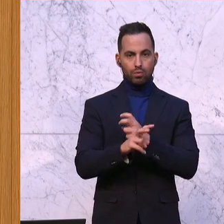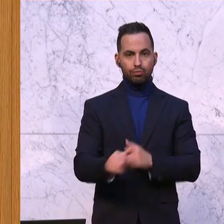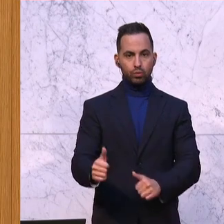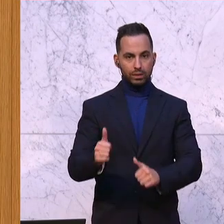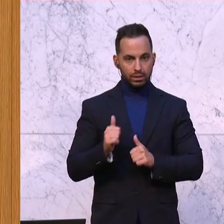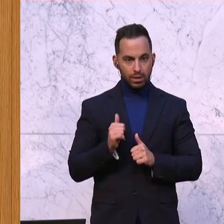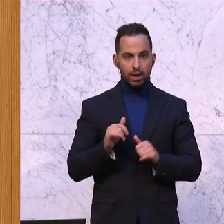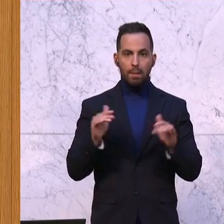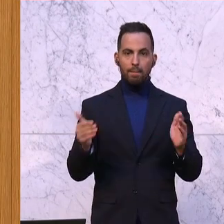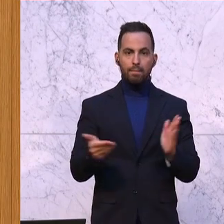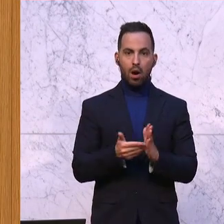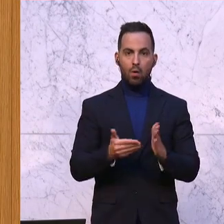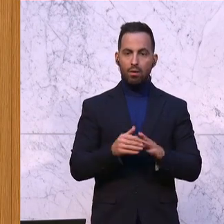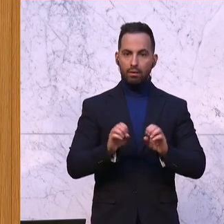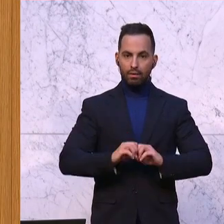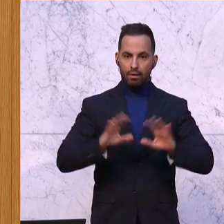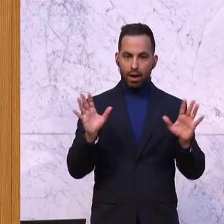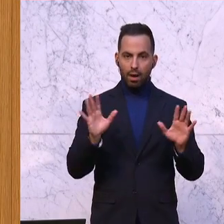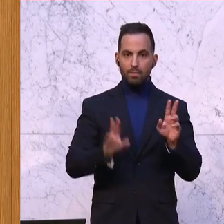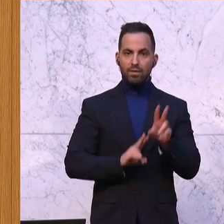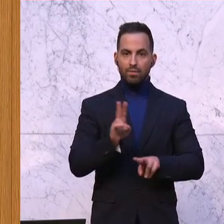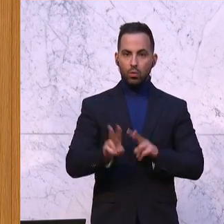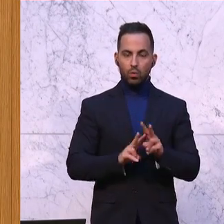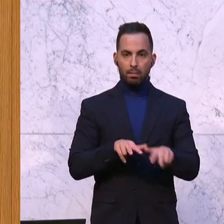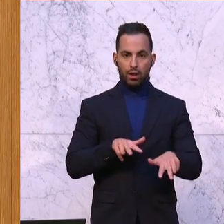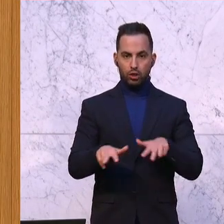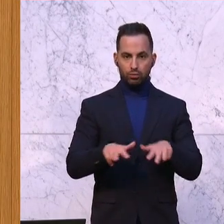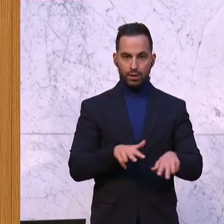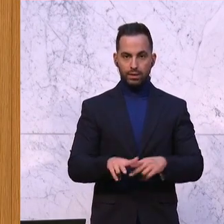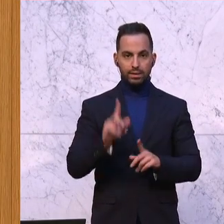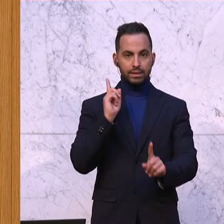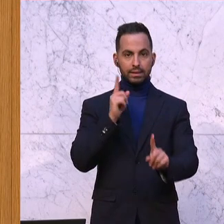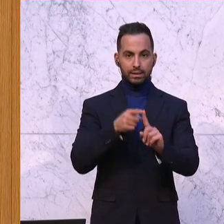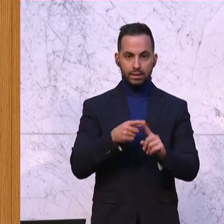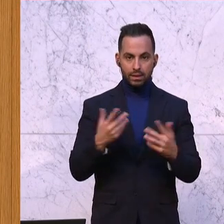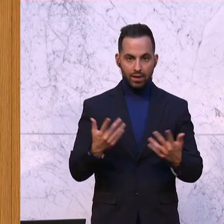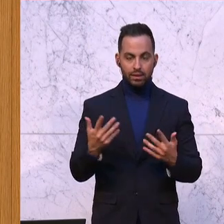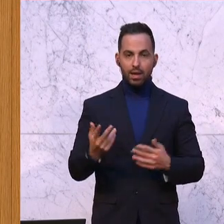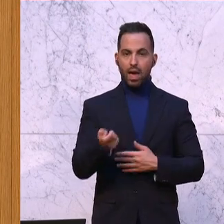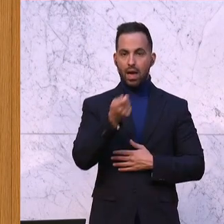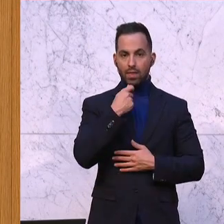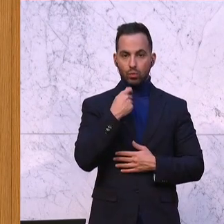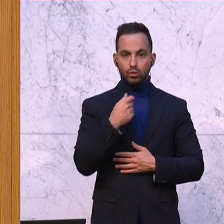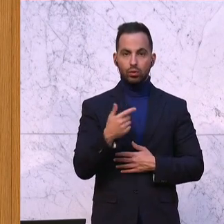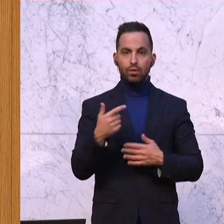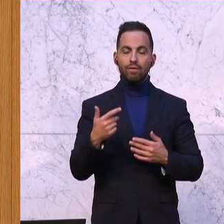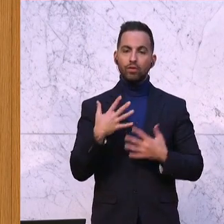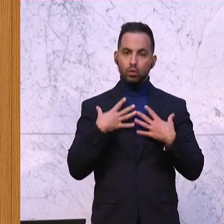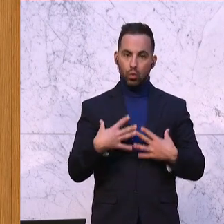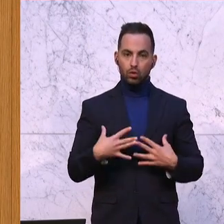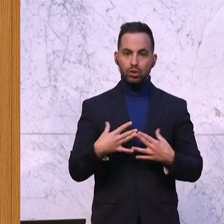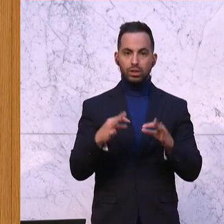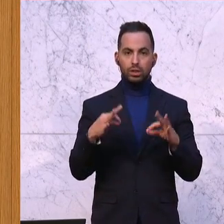braucht ein effektives und effizientes Verpflegungsmanagement. Das Ziel, eine ernährungsphysiologische, gesunde Verpflegung